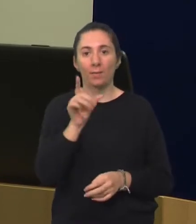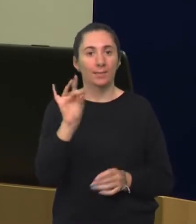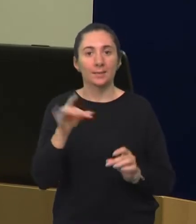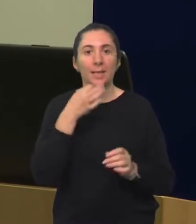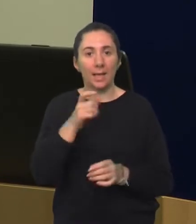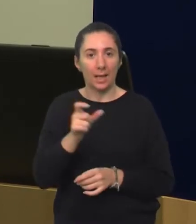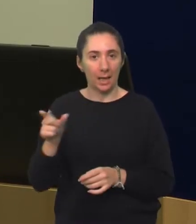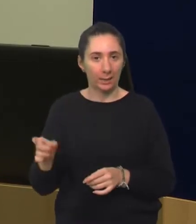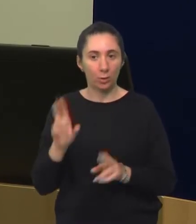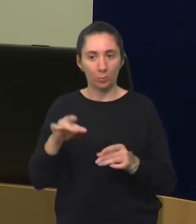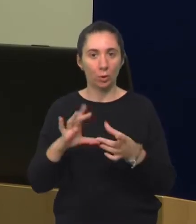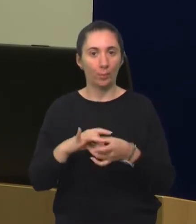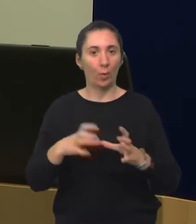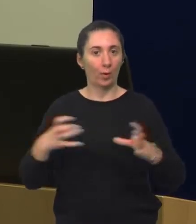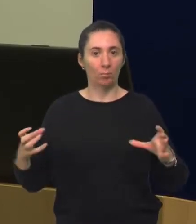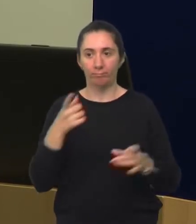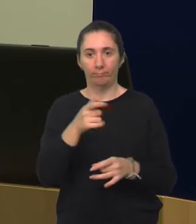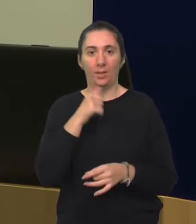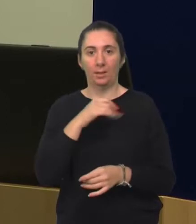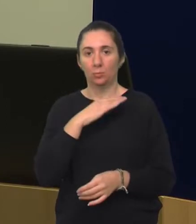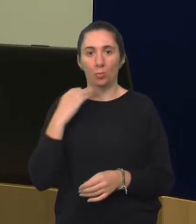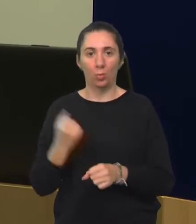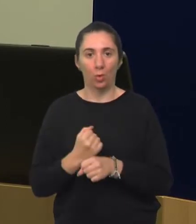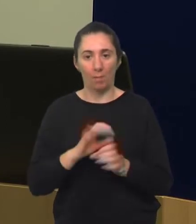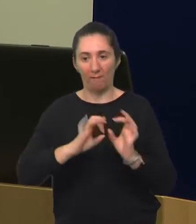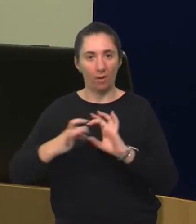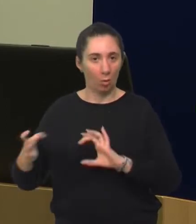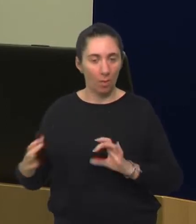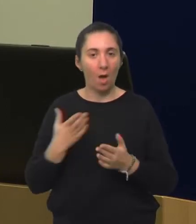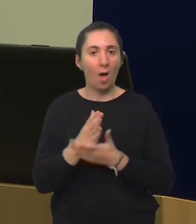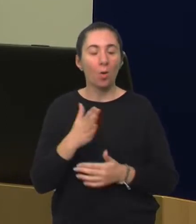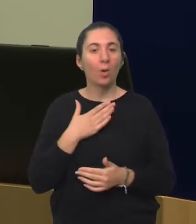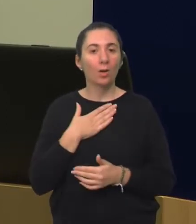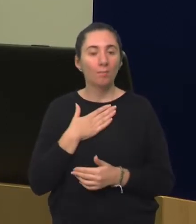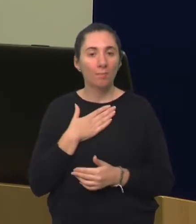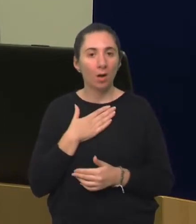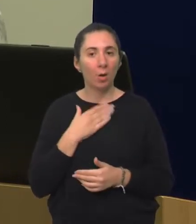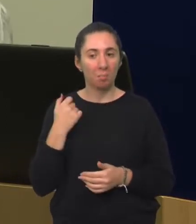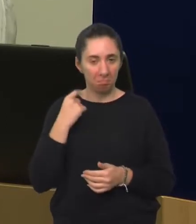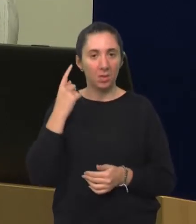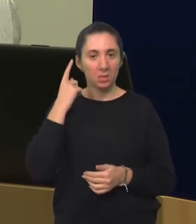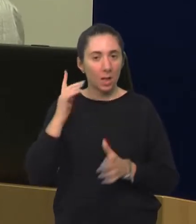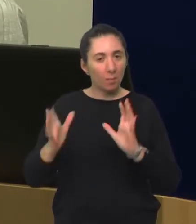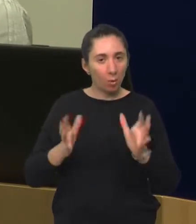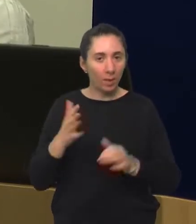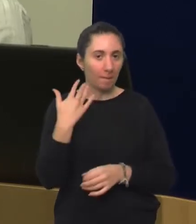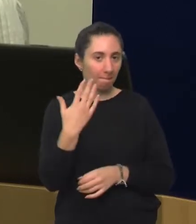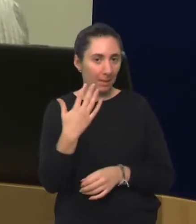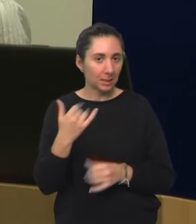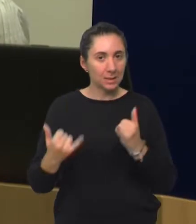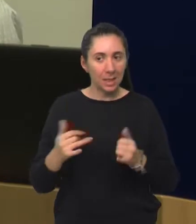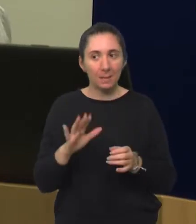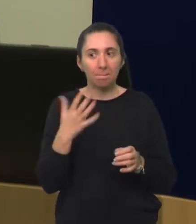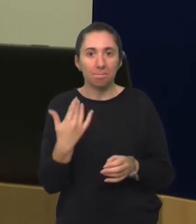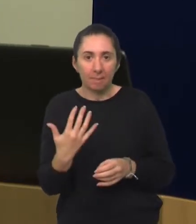značenjem, teško da će ih moći spojiti, jer tu baš ne možete napraviti nekakve kombinacije. Ako imaju, mi znamo da je to otprilike 50-ak ili